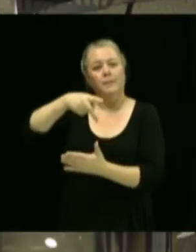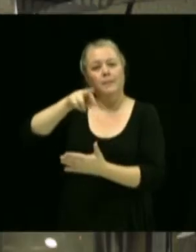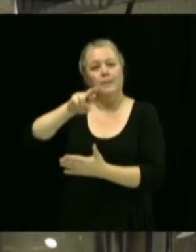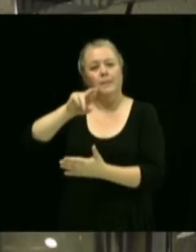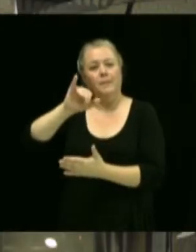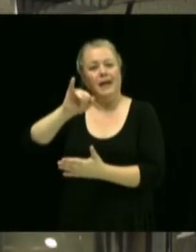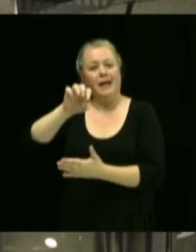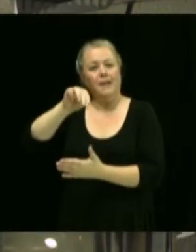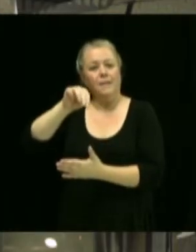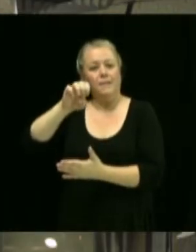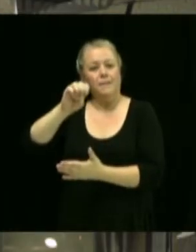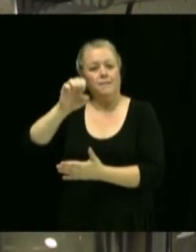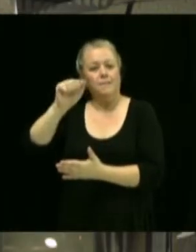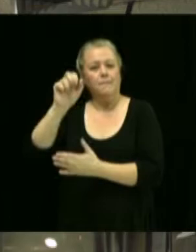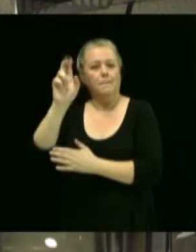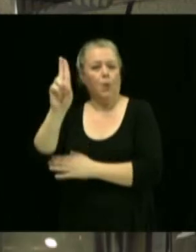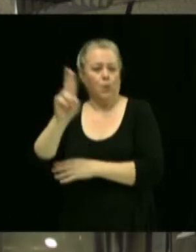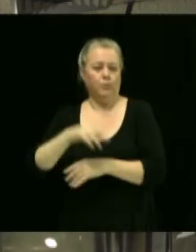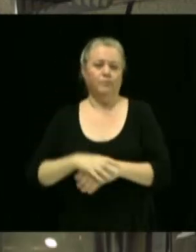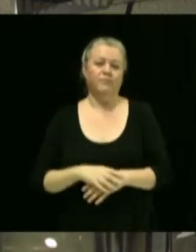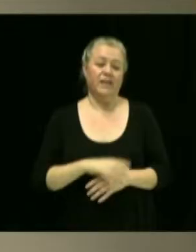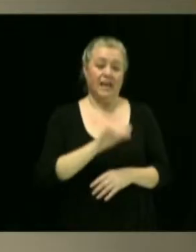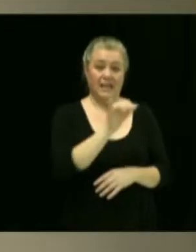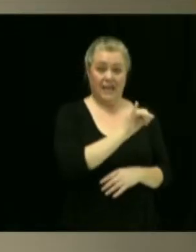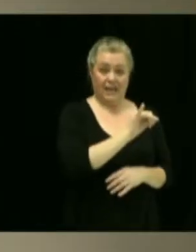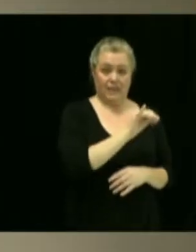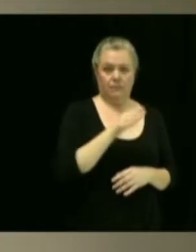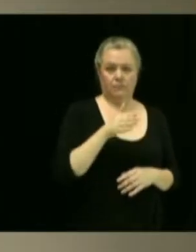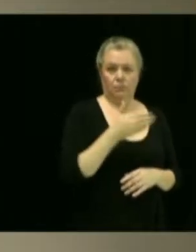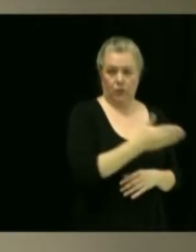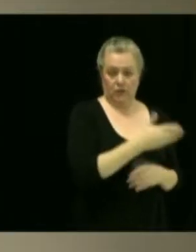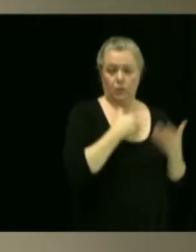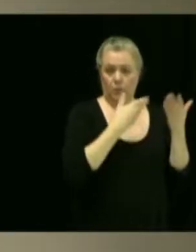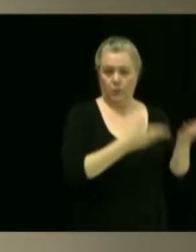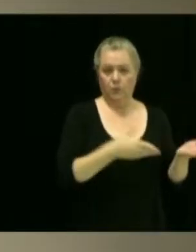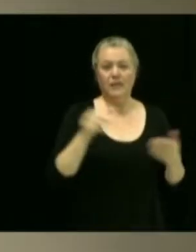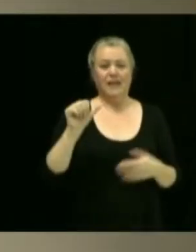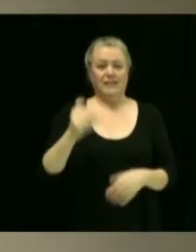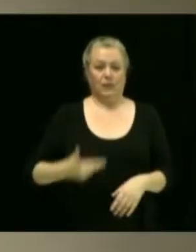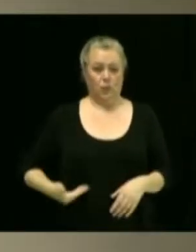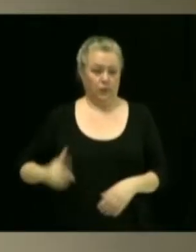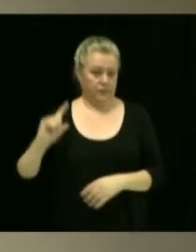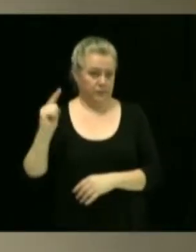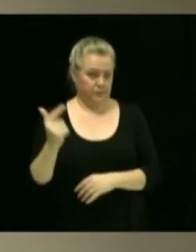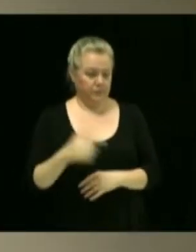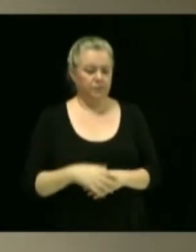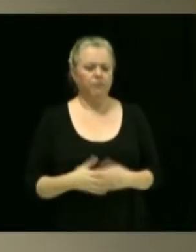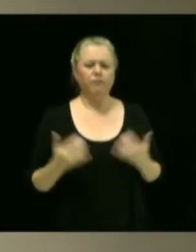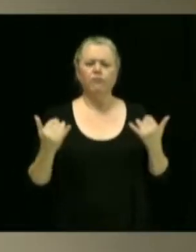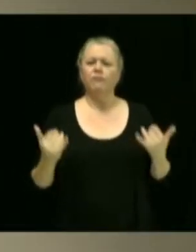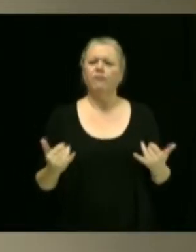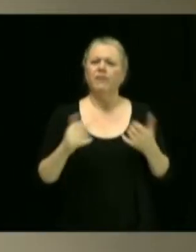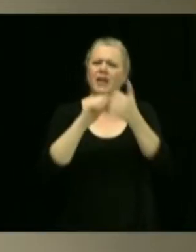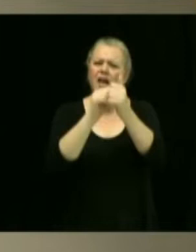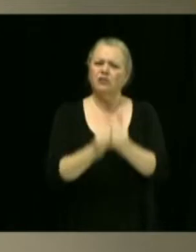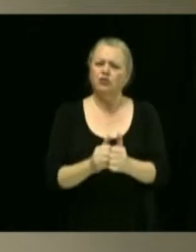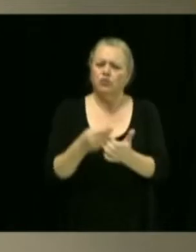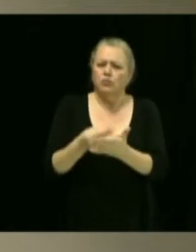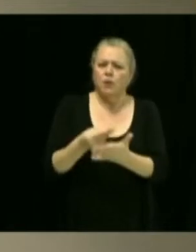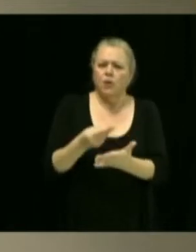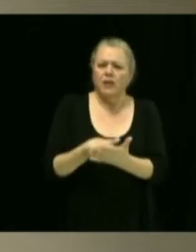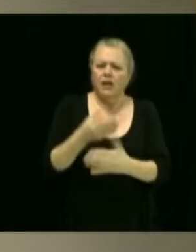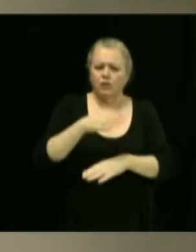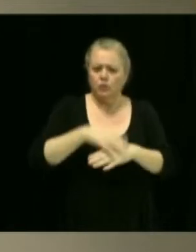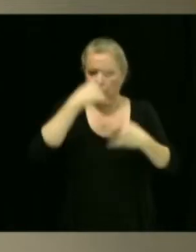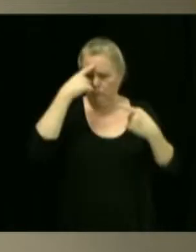Yannick Poisson, Alexandre Côté. Adoption d'une résolution visant à ajuster les montants concernant les ententes relatives aux